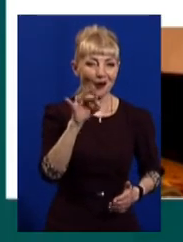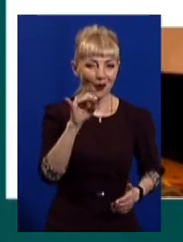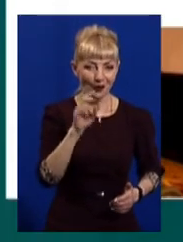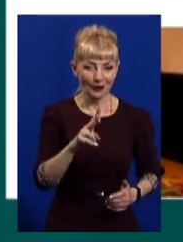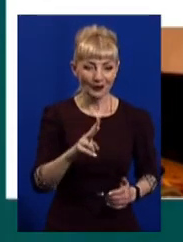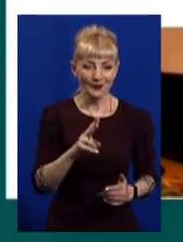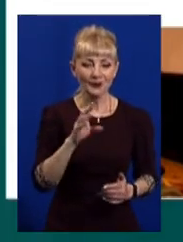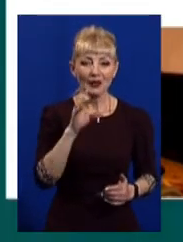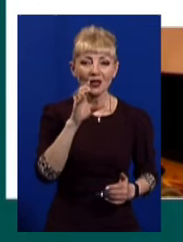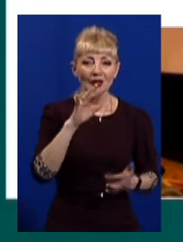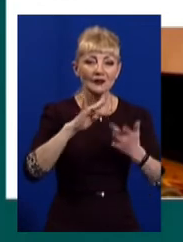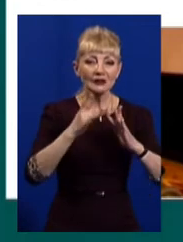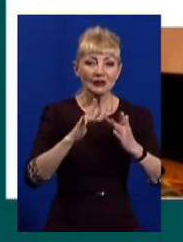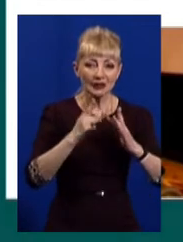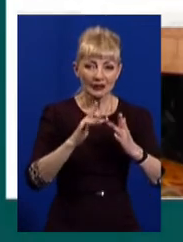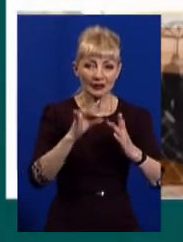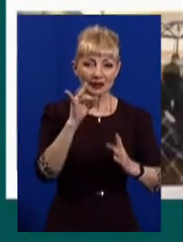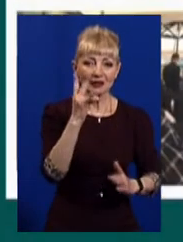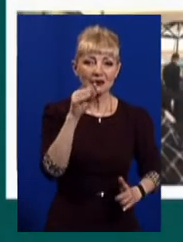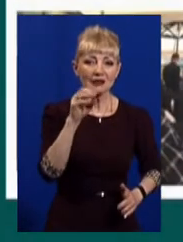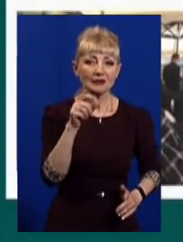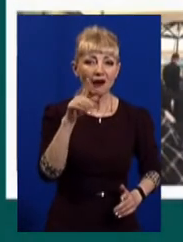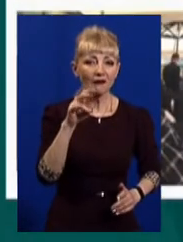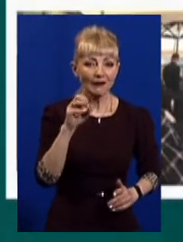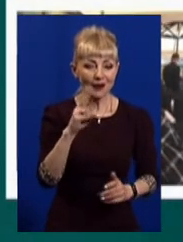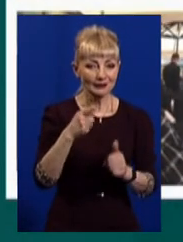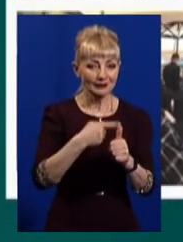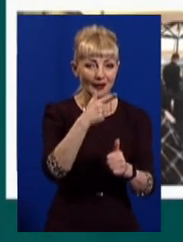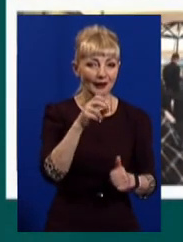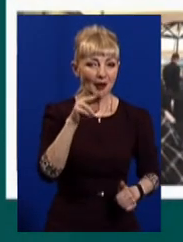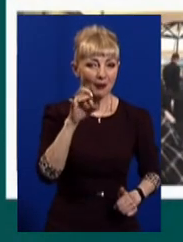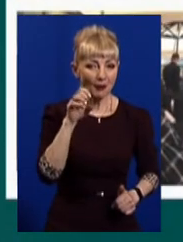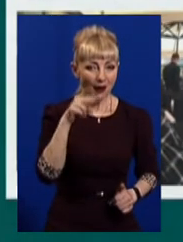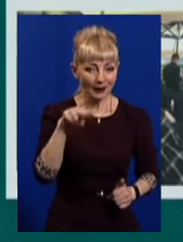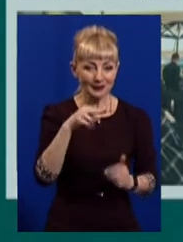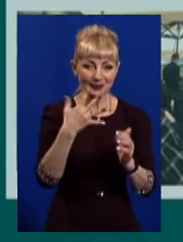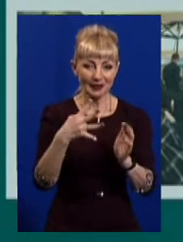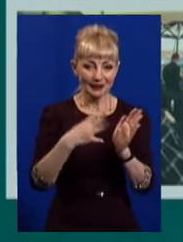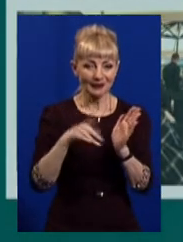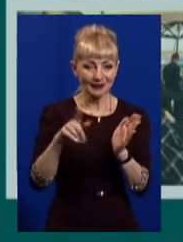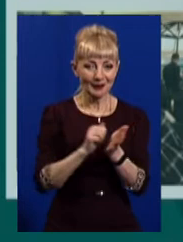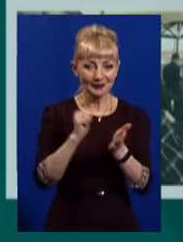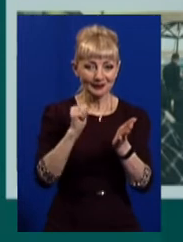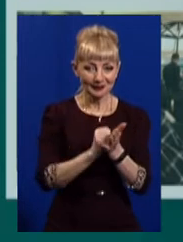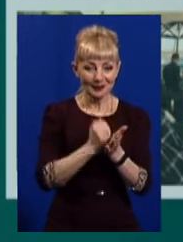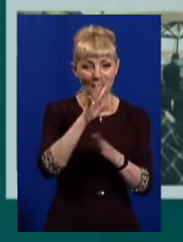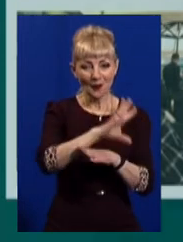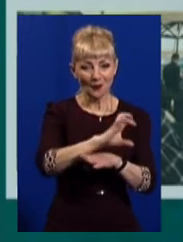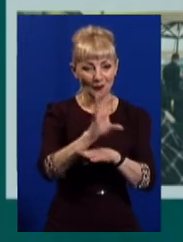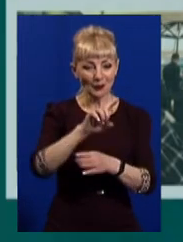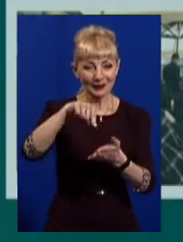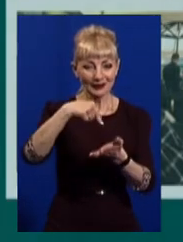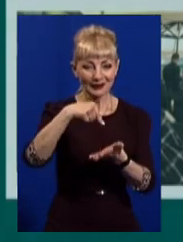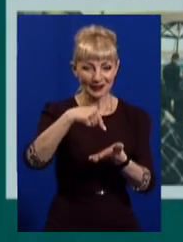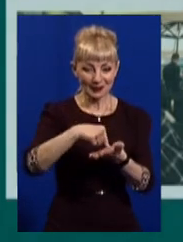У соціальній мережі Інстаграм є сторінка, яка називається «Гепард 59». Там публікуються світлини міського голови Геннадія